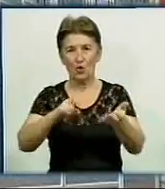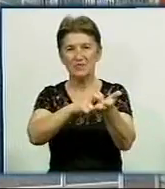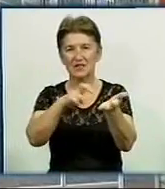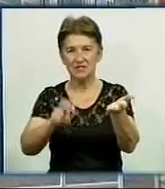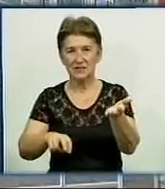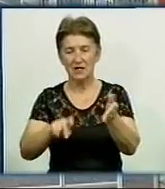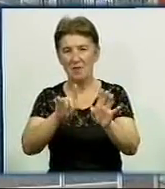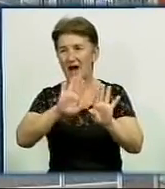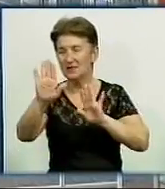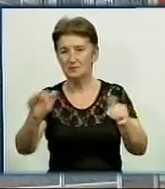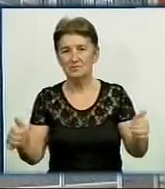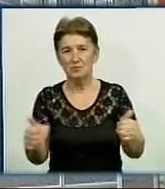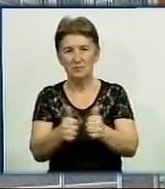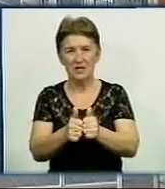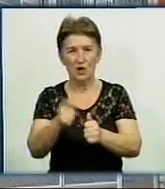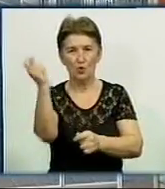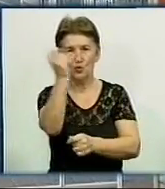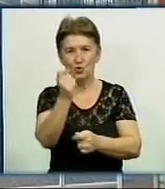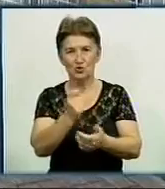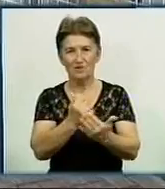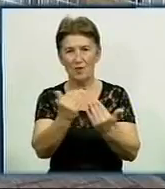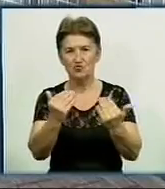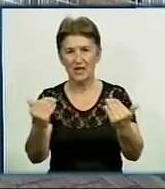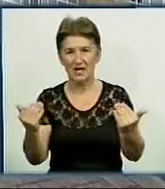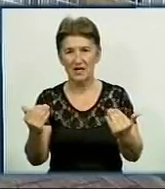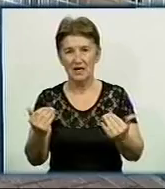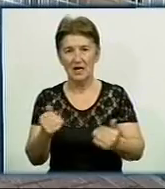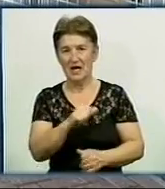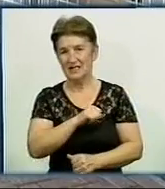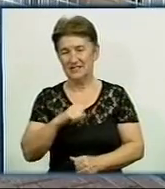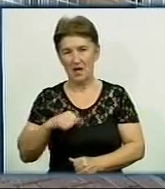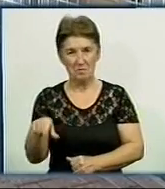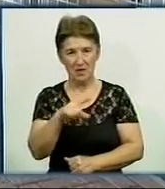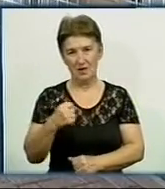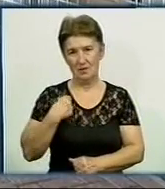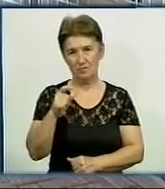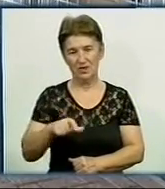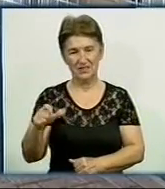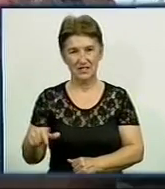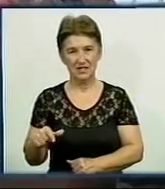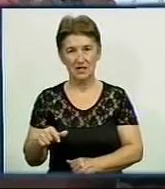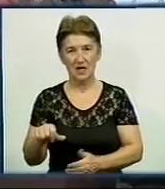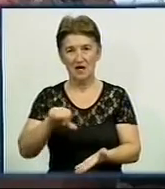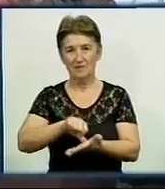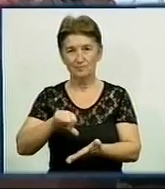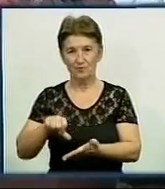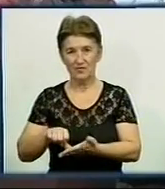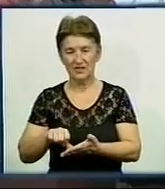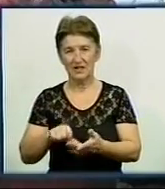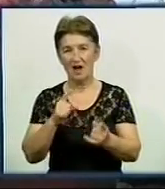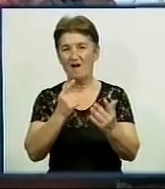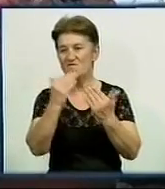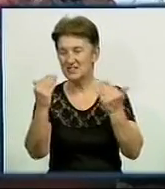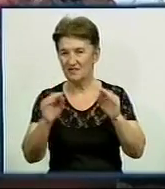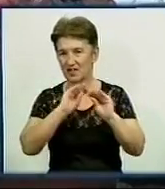світлин розмістили біля обласного художнього музею. Автори – самі бійці. На фото – будні військових у зоні АТО. Три блоки виставки